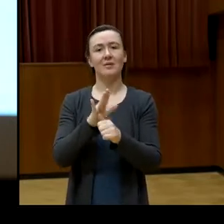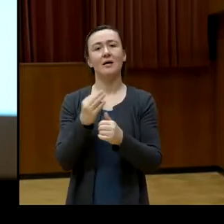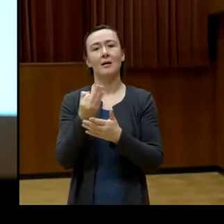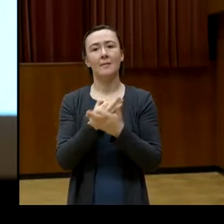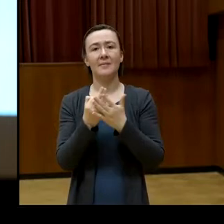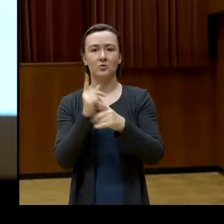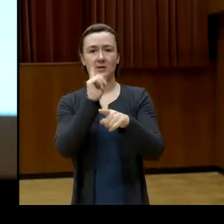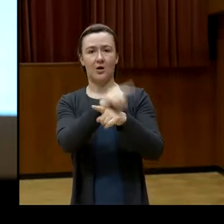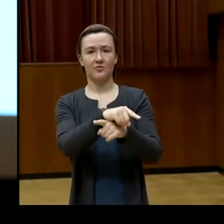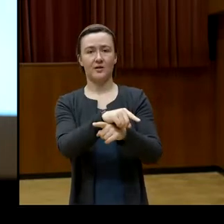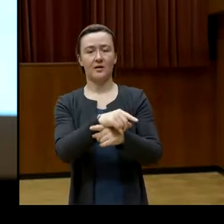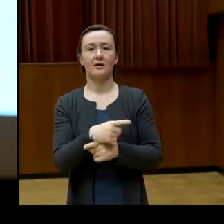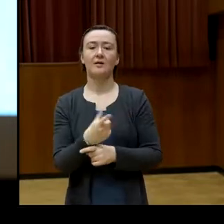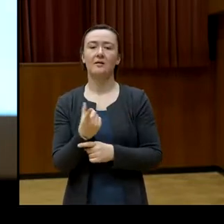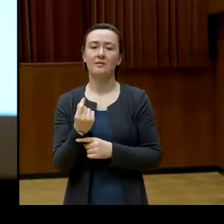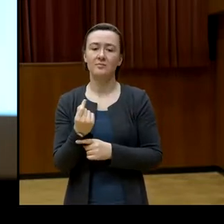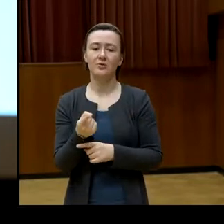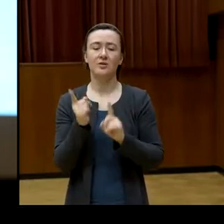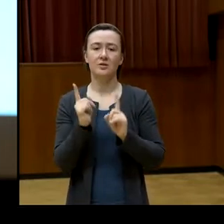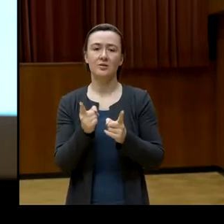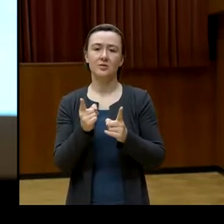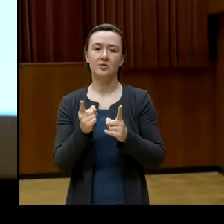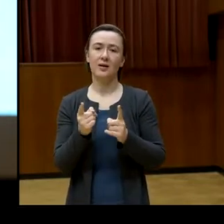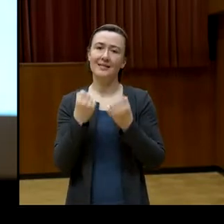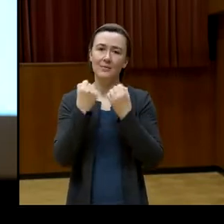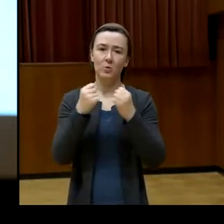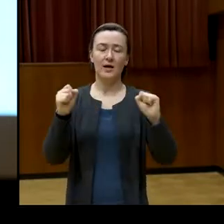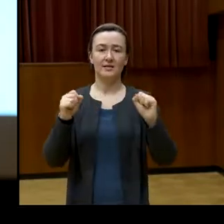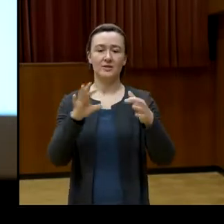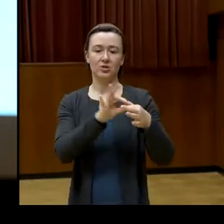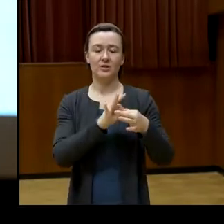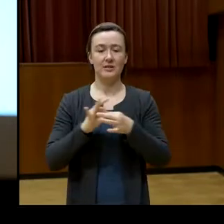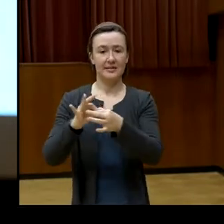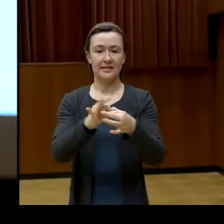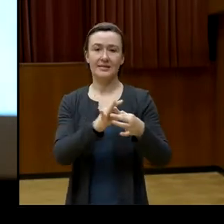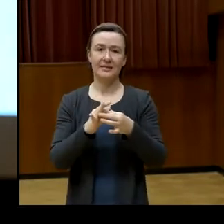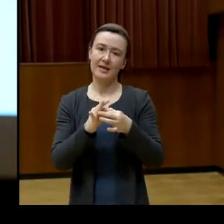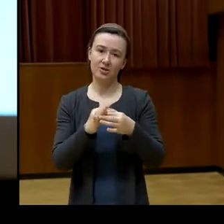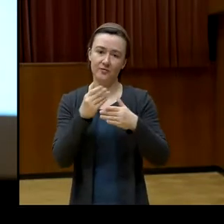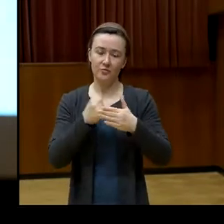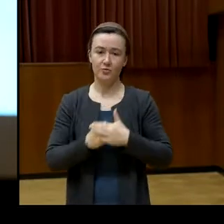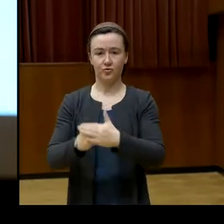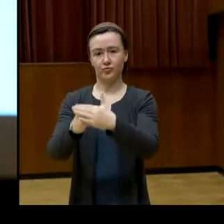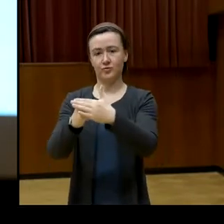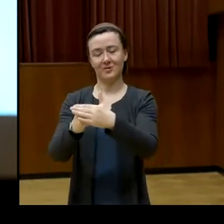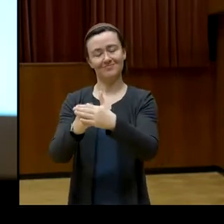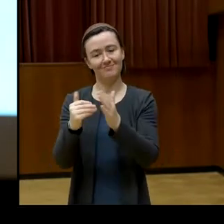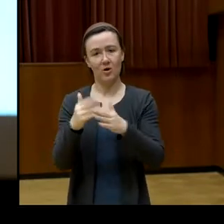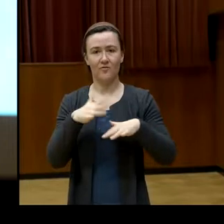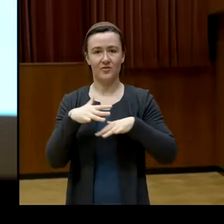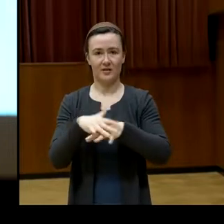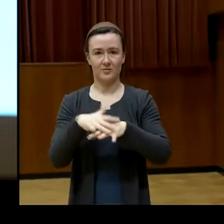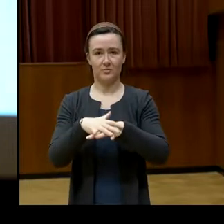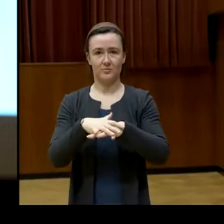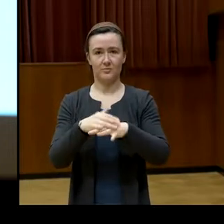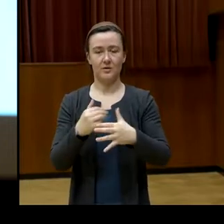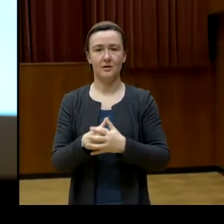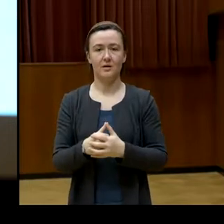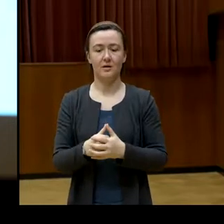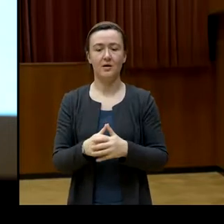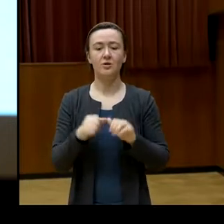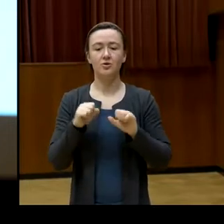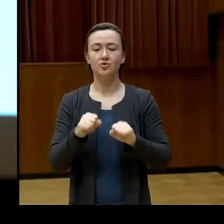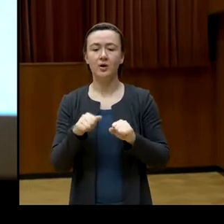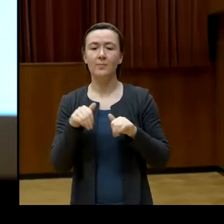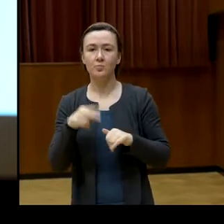demokratischen Gesellschaft sein soll, vernetzt. Wir agieren immer eingebettet in die lokalen Gegebenheiten, aber